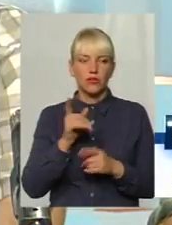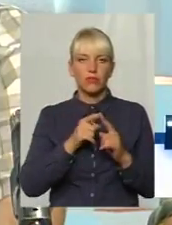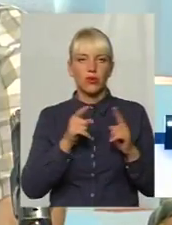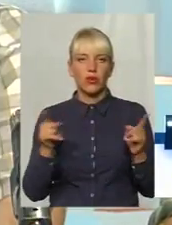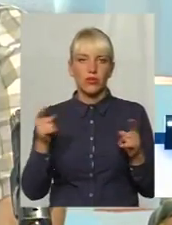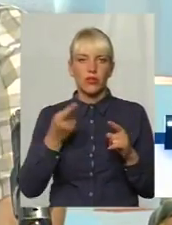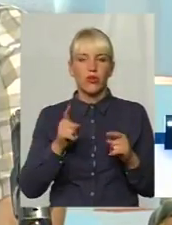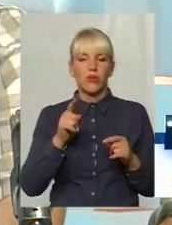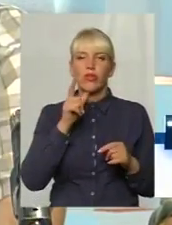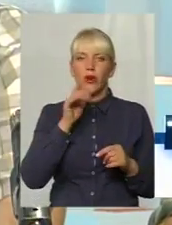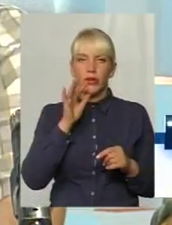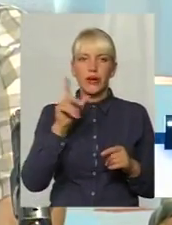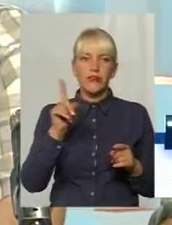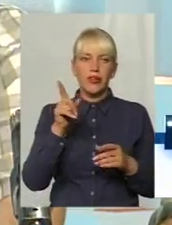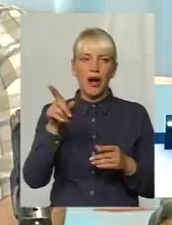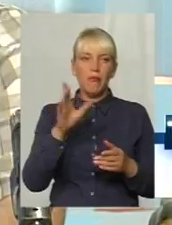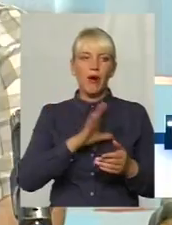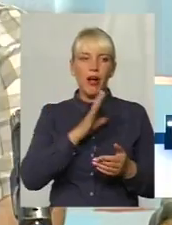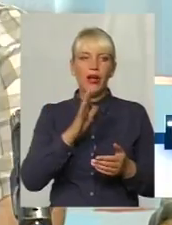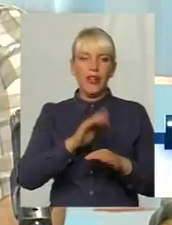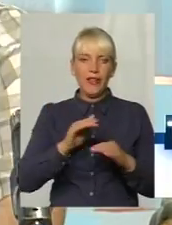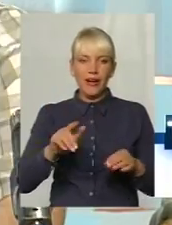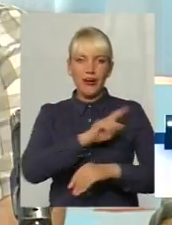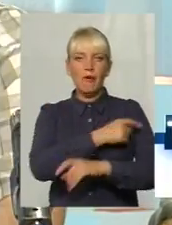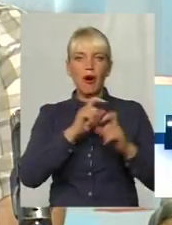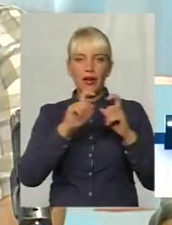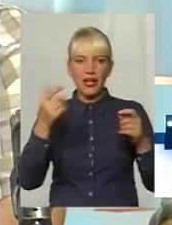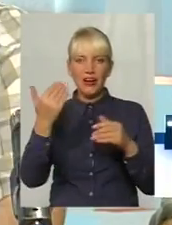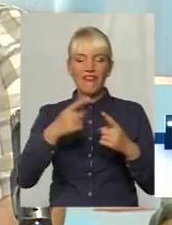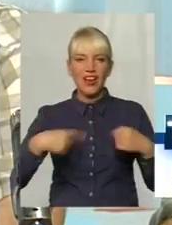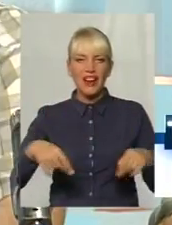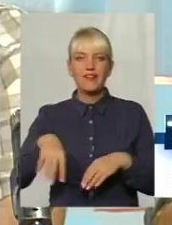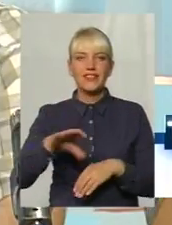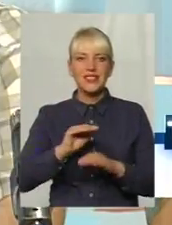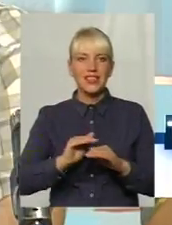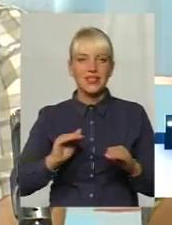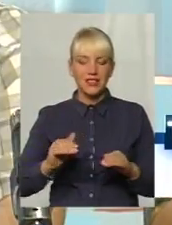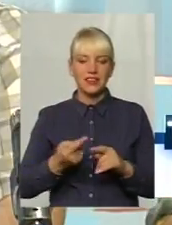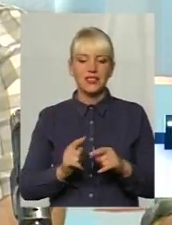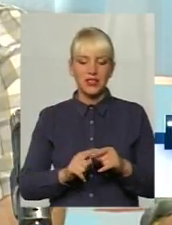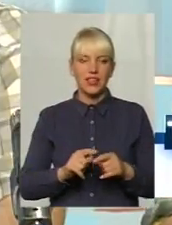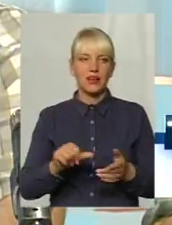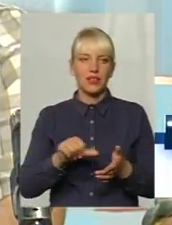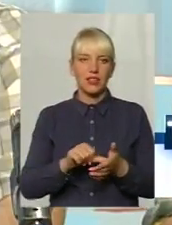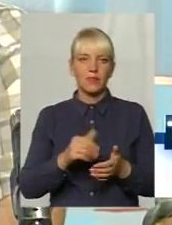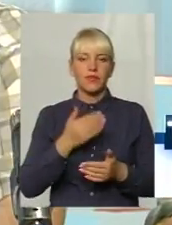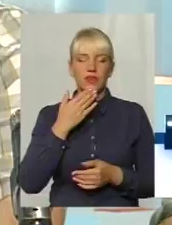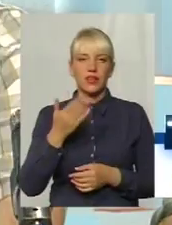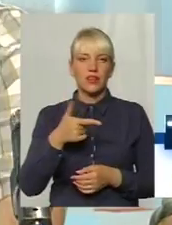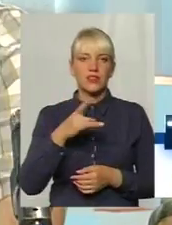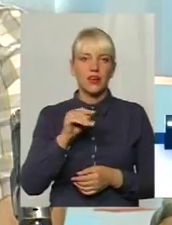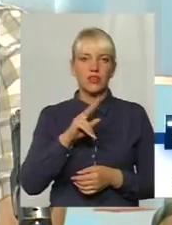того часу, де існувала дитяча поліклініка, істофілія її. Всі дітки з цієї дільниці зверталися саме на Гречко 12.